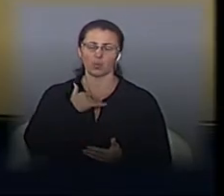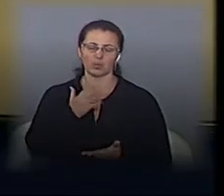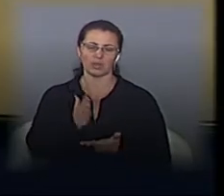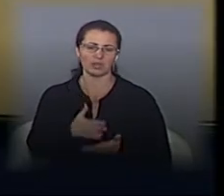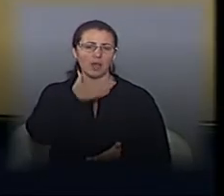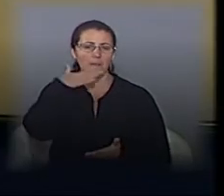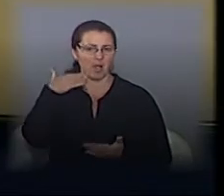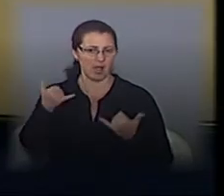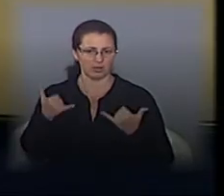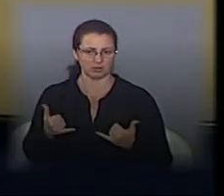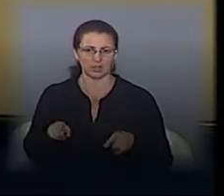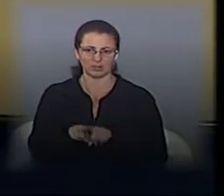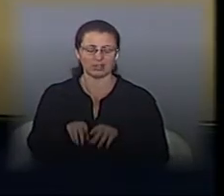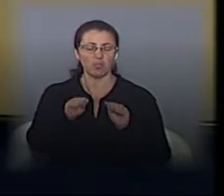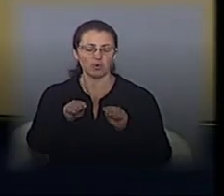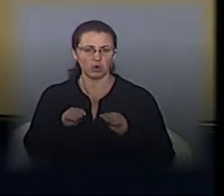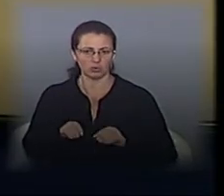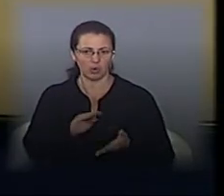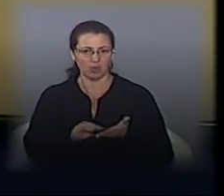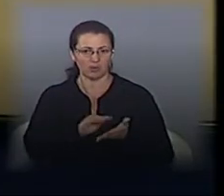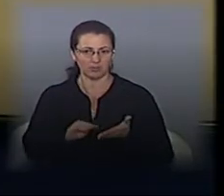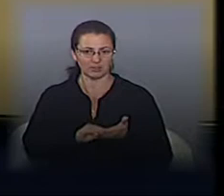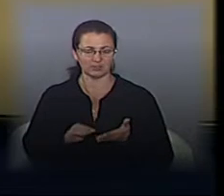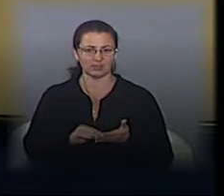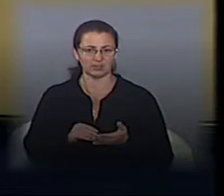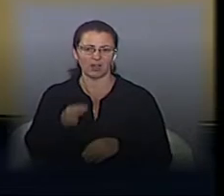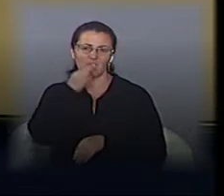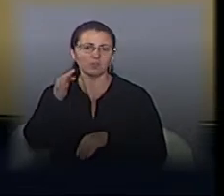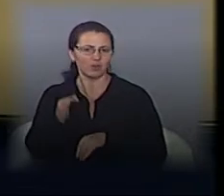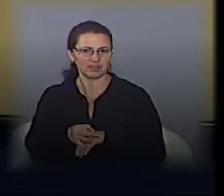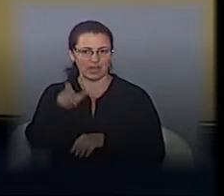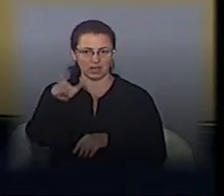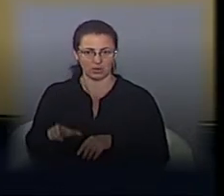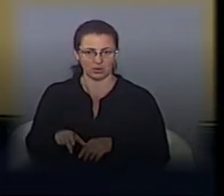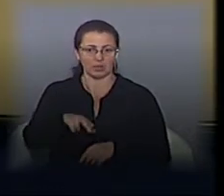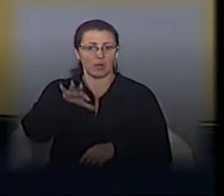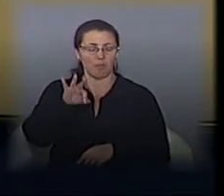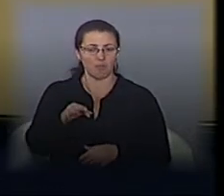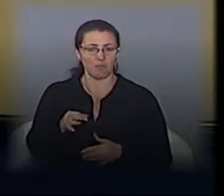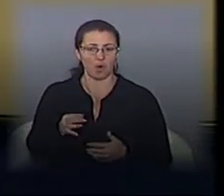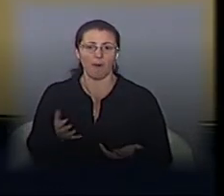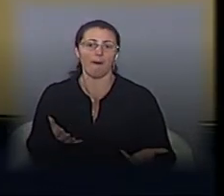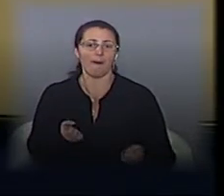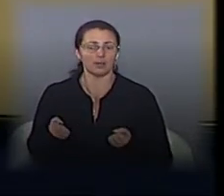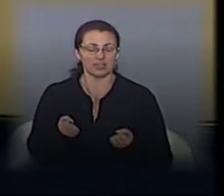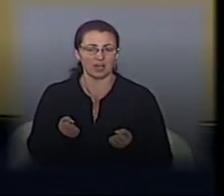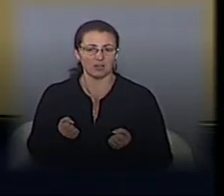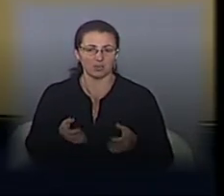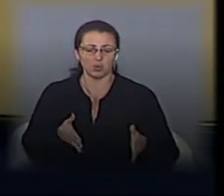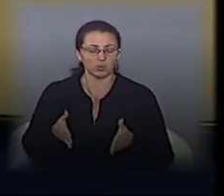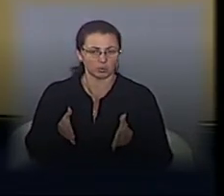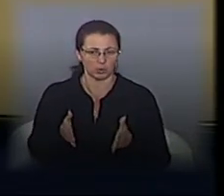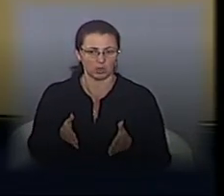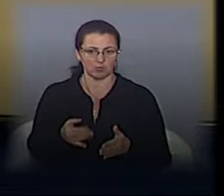скажімо так само, протоколів, складених на відповідальних осіб по утриманню вулично-дорожній мережі за неналежний її стан,